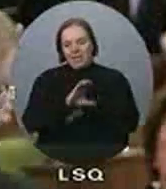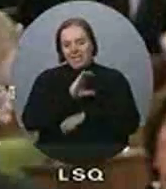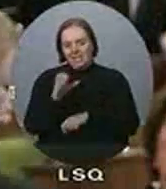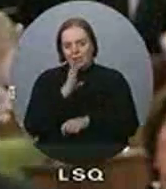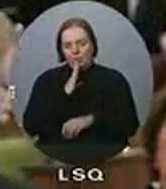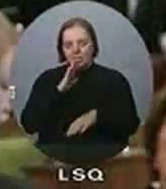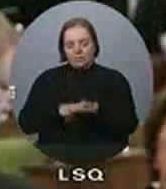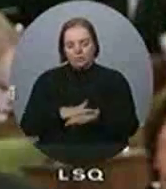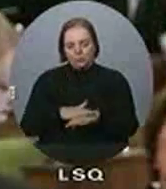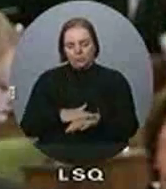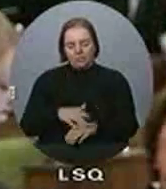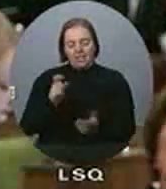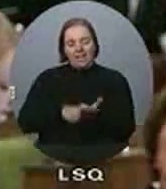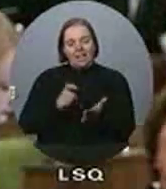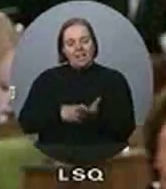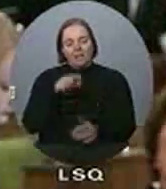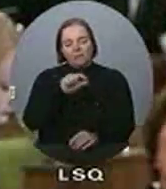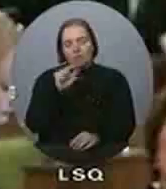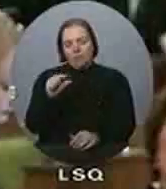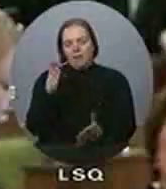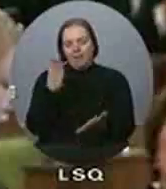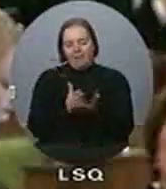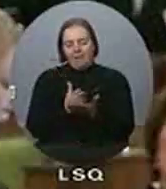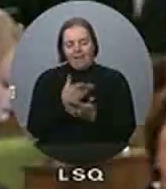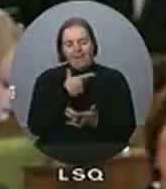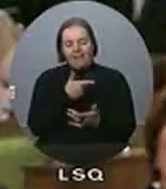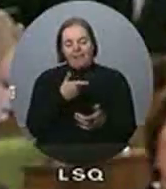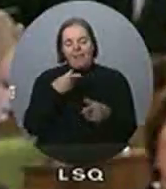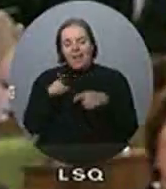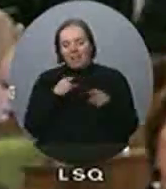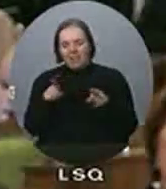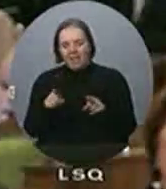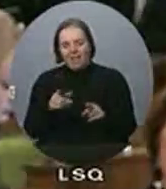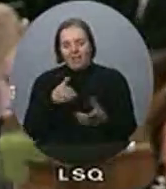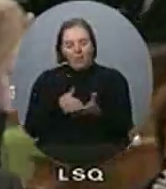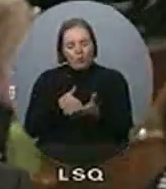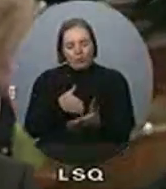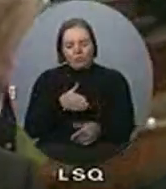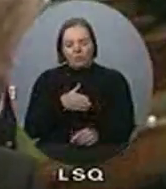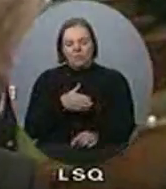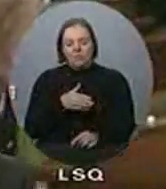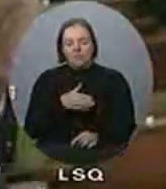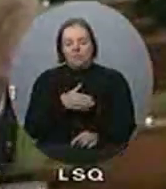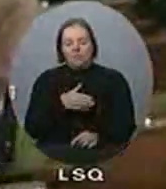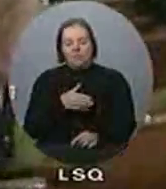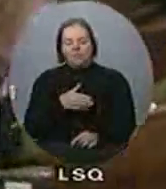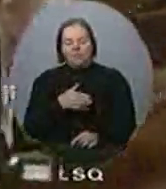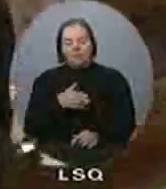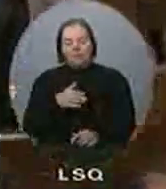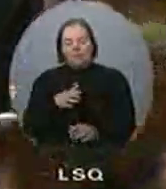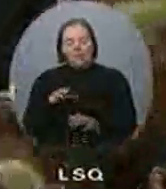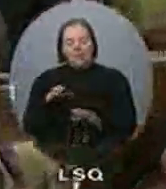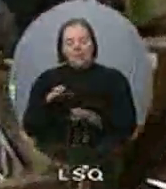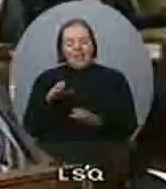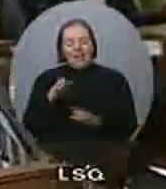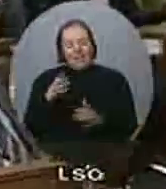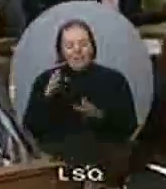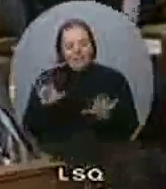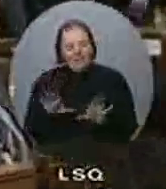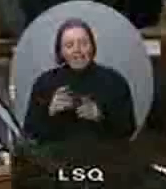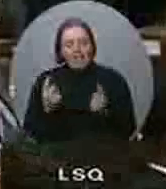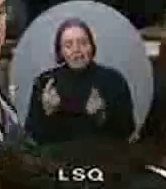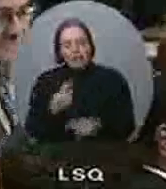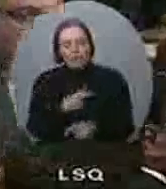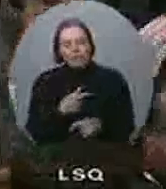est question. Quand le gouvernement cessera-t-il ces attaques? Cessera-t-il de rester inactif et prendra-t-il des mesures?